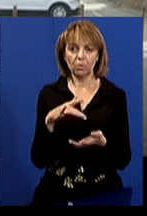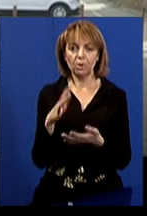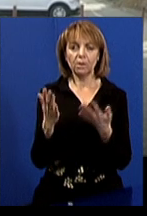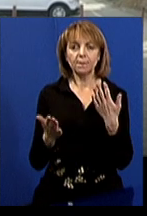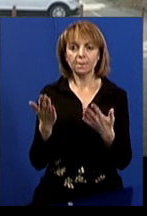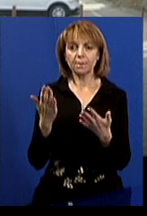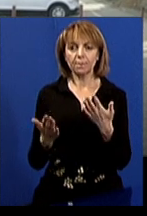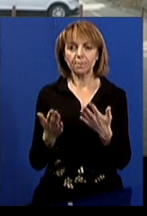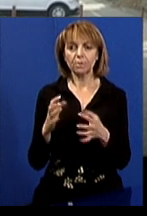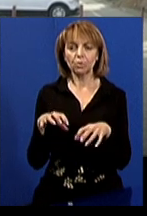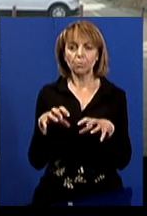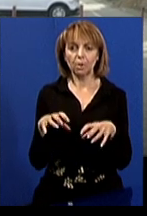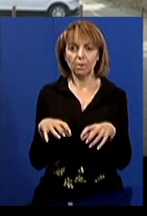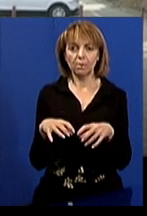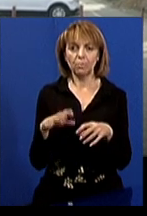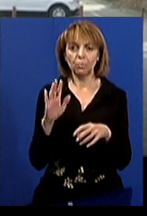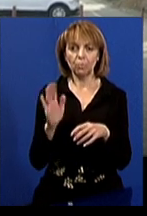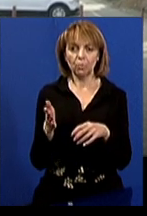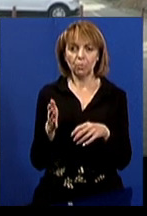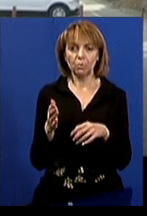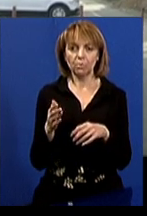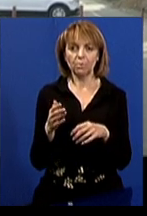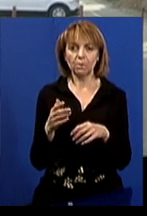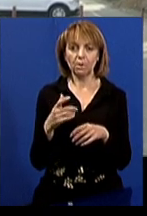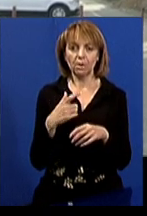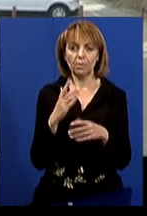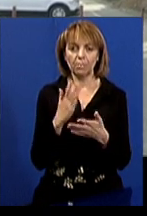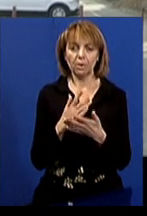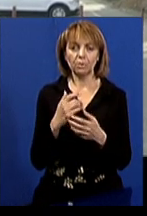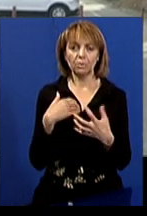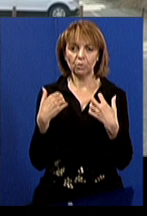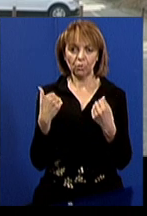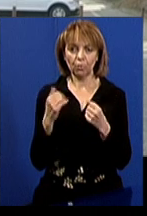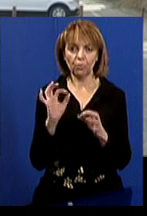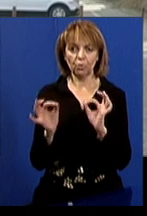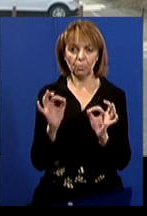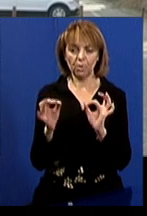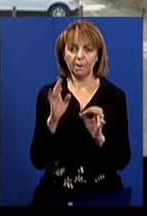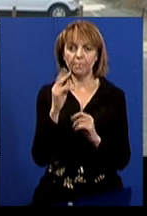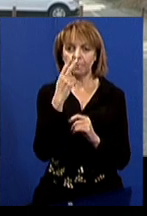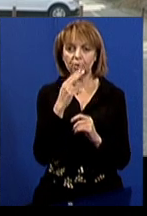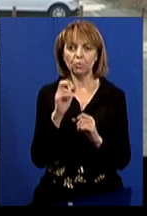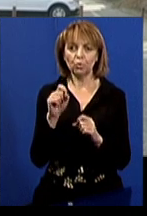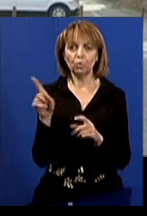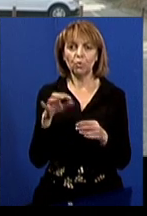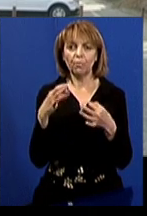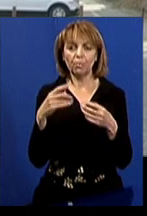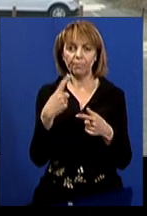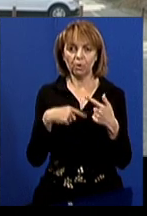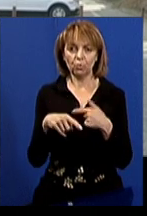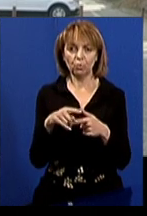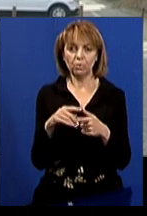Якщо собака буде мати достатнє здоров'я, достатні навички, щоб можна було його повернути